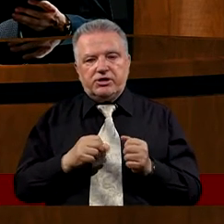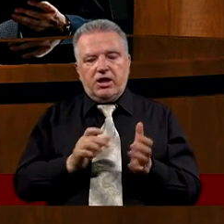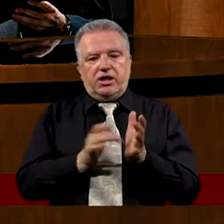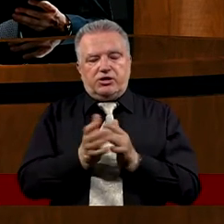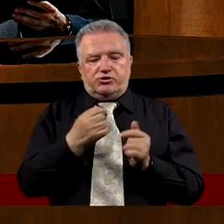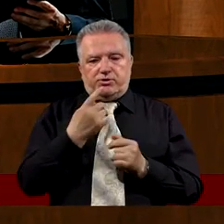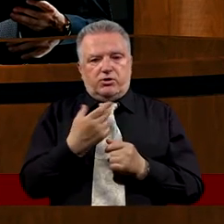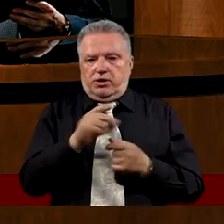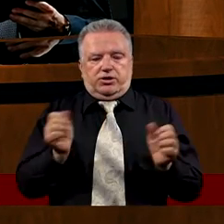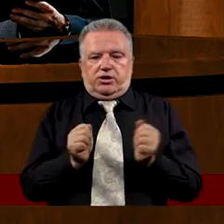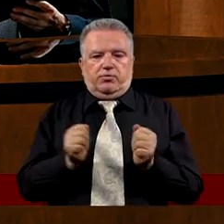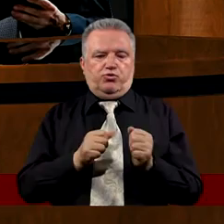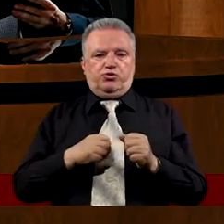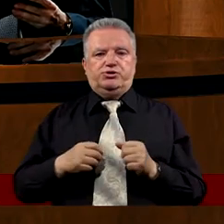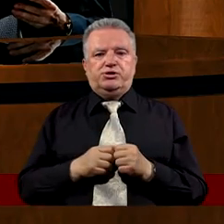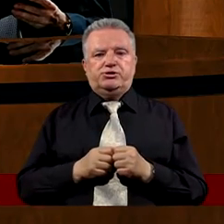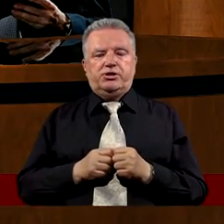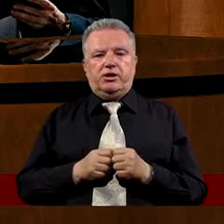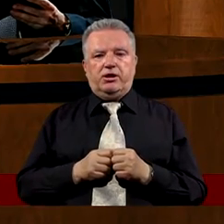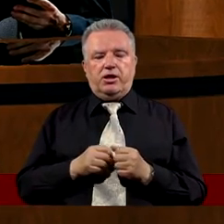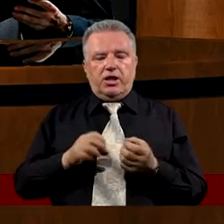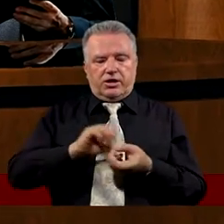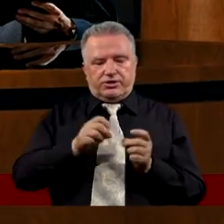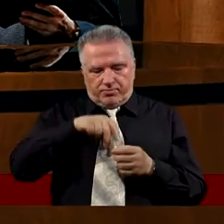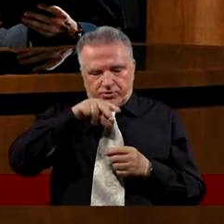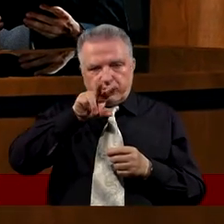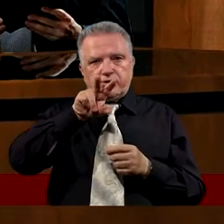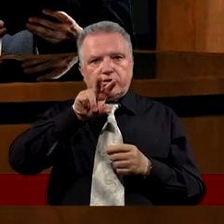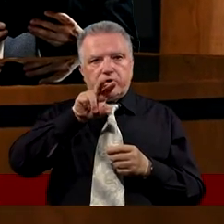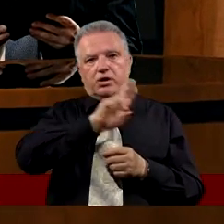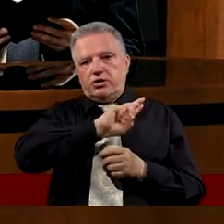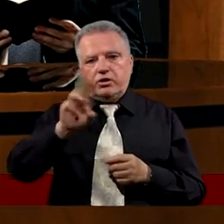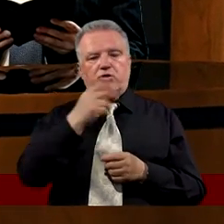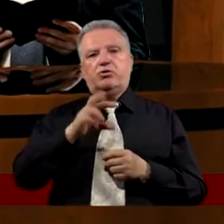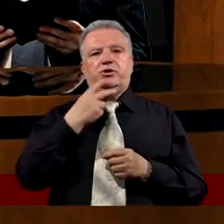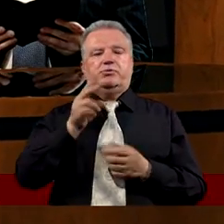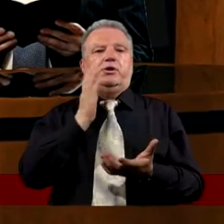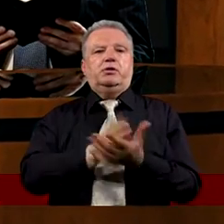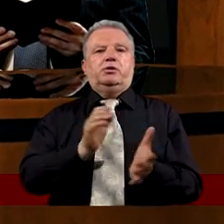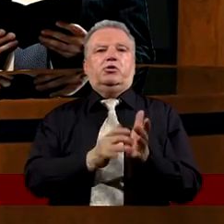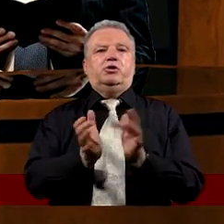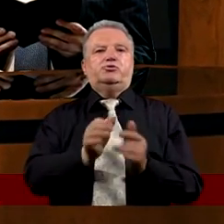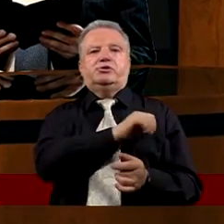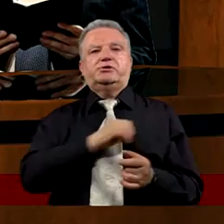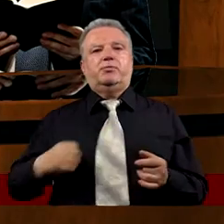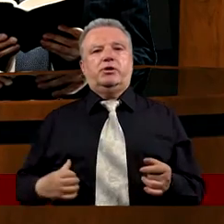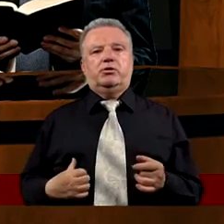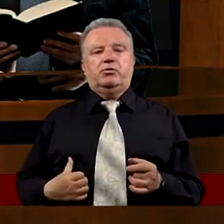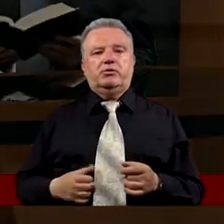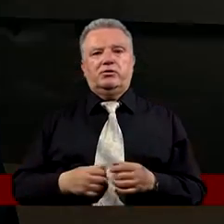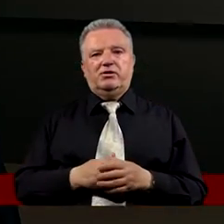Wstańcie i nie lękajcie się A podniósłszy oczy swoje Nikogo nie widzieli Tylko Jezusa samego